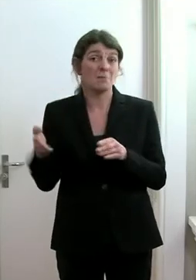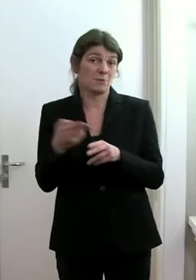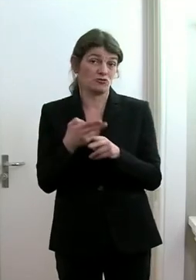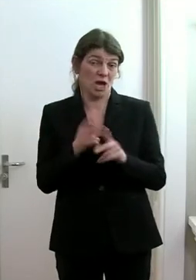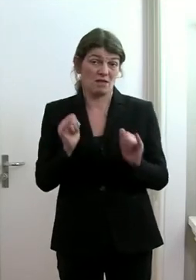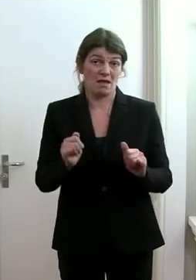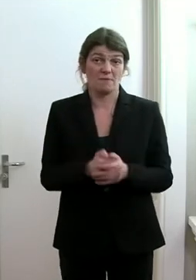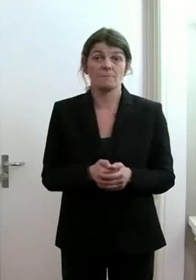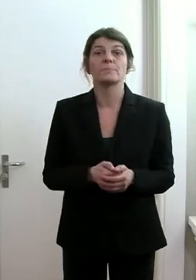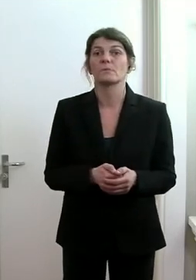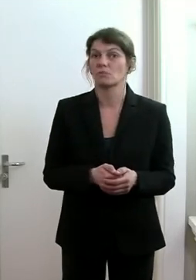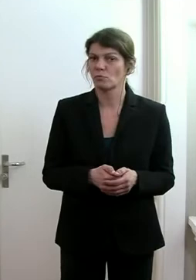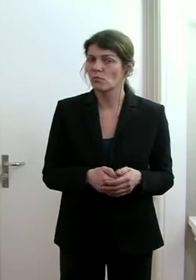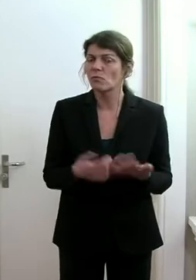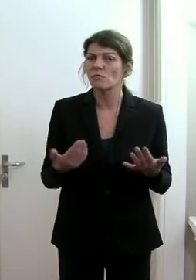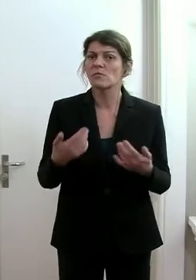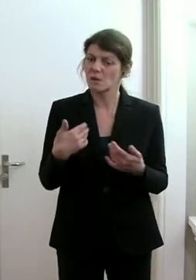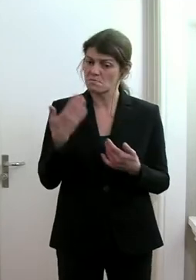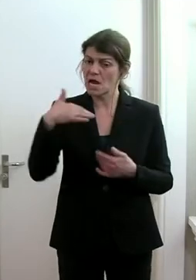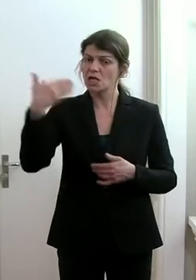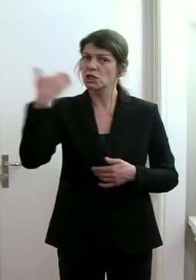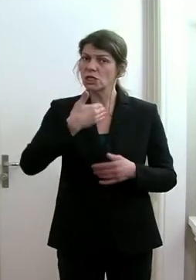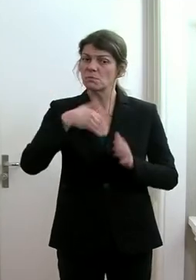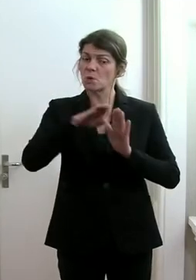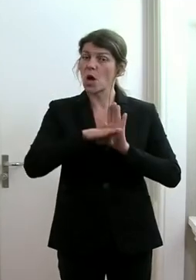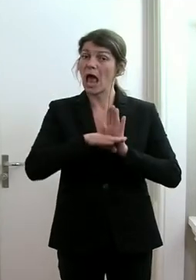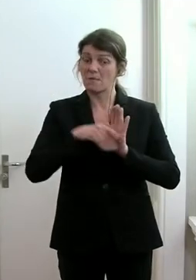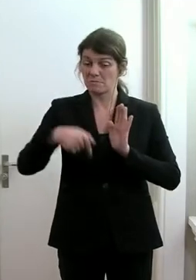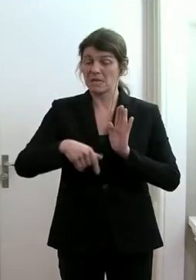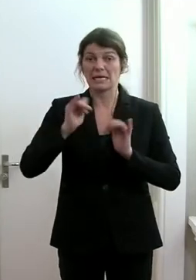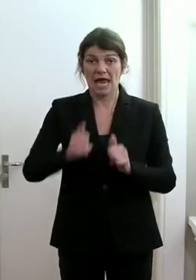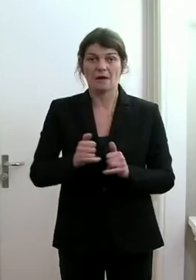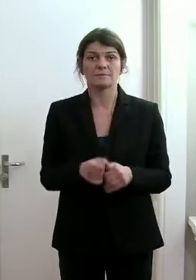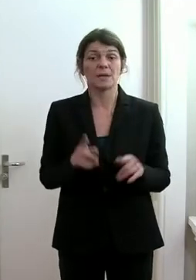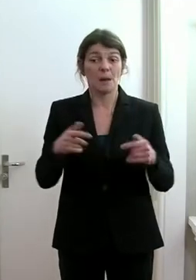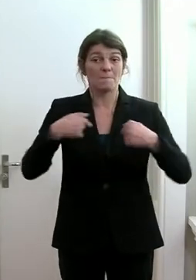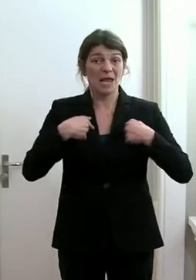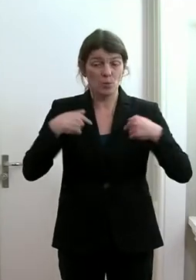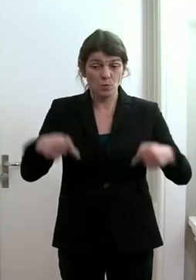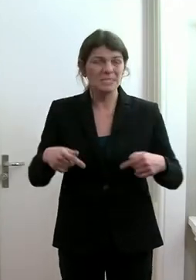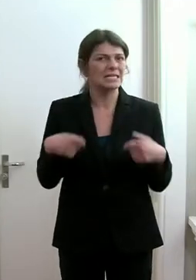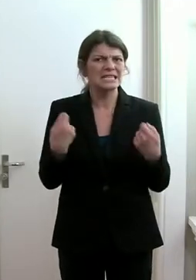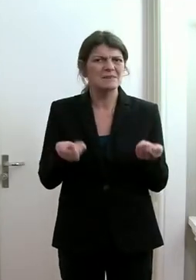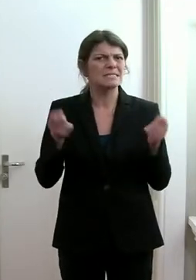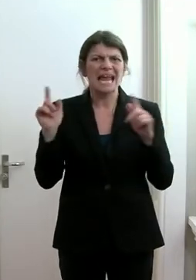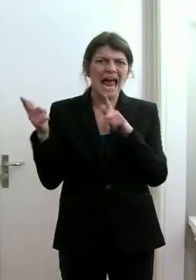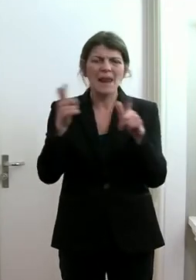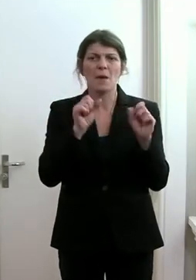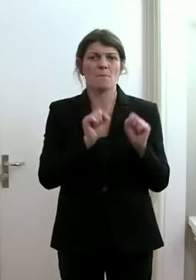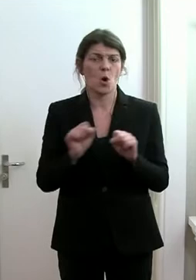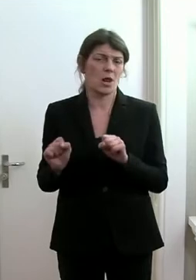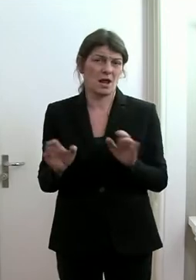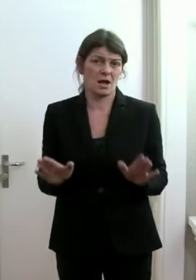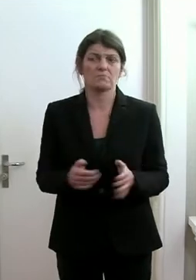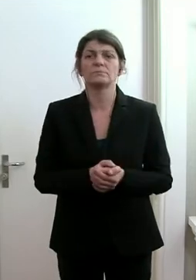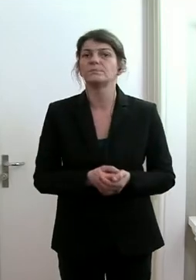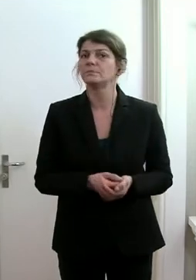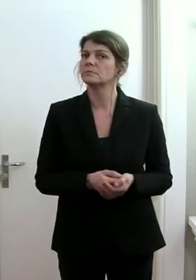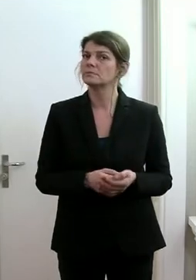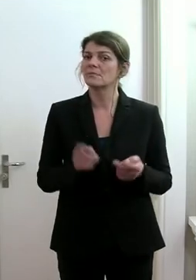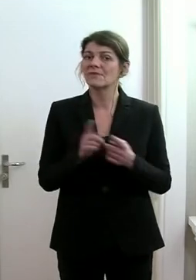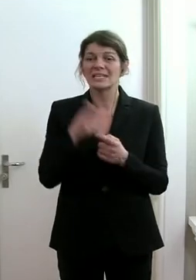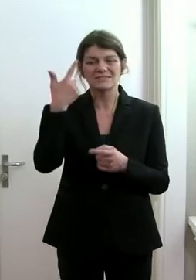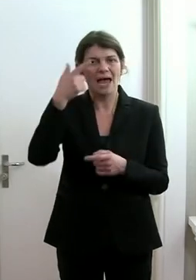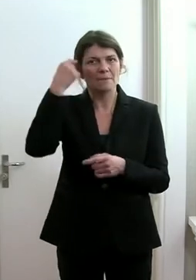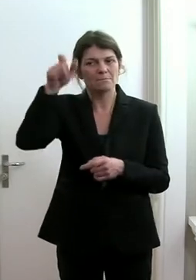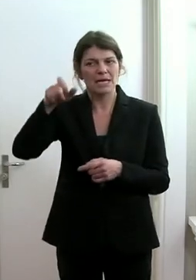Wir haben ein sehr viel strikteres Programm. Es gibt bei uns keine Möglichkeit mehr, wie sich zwei